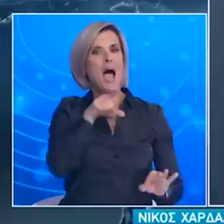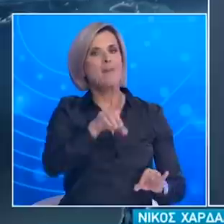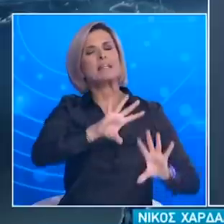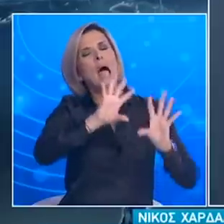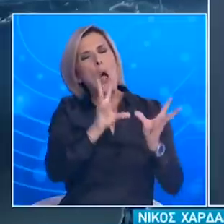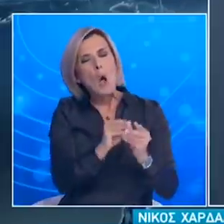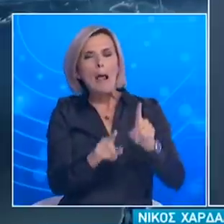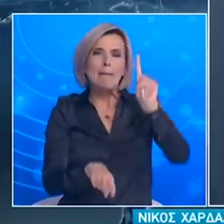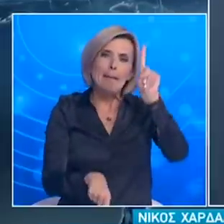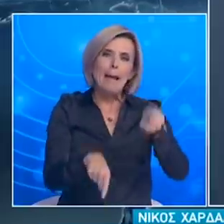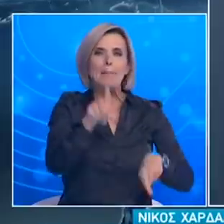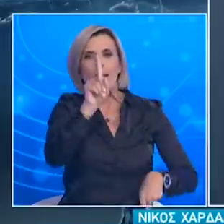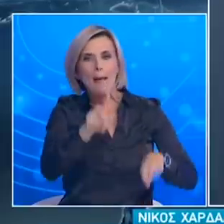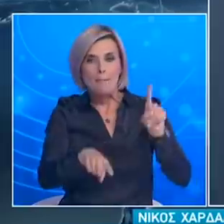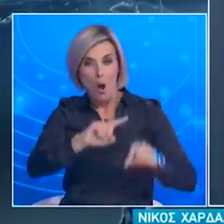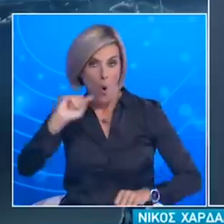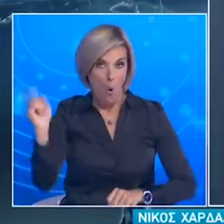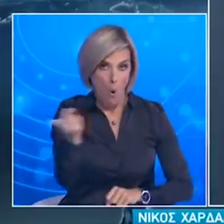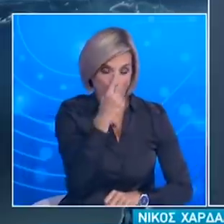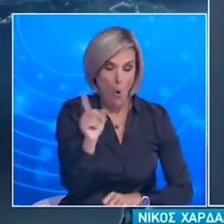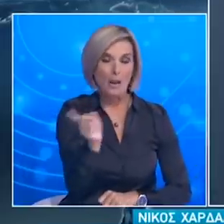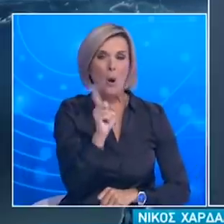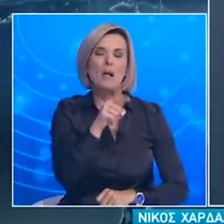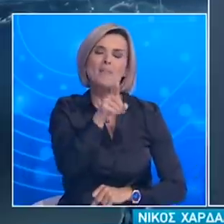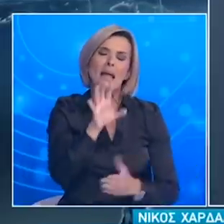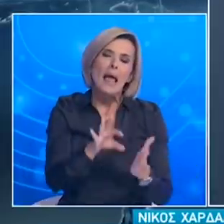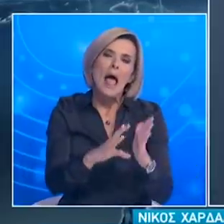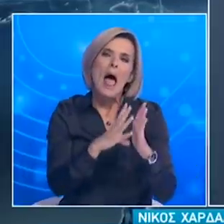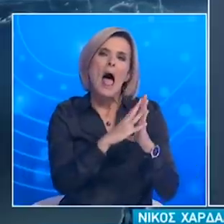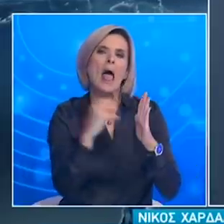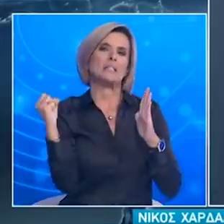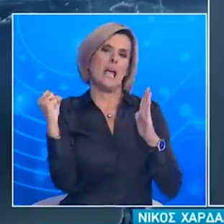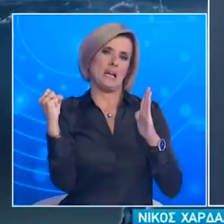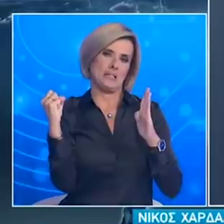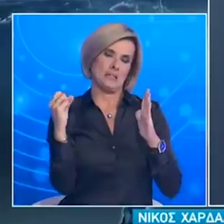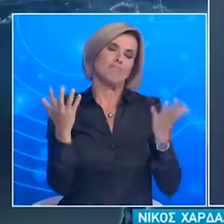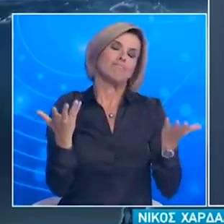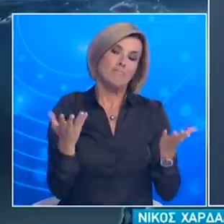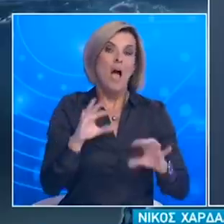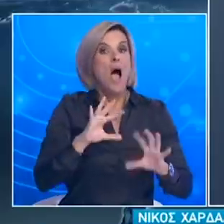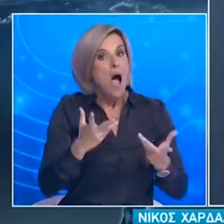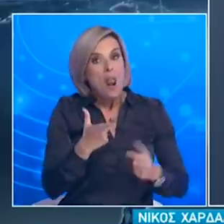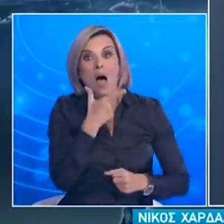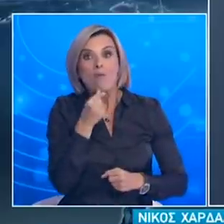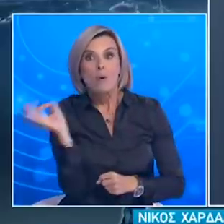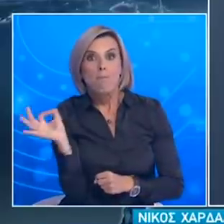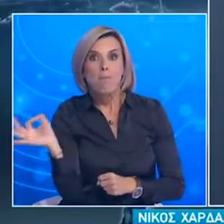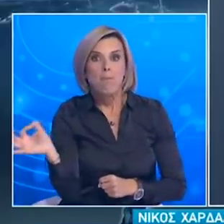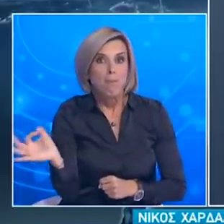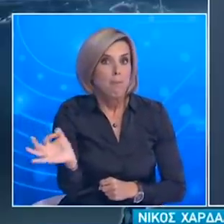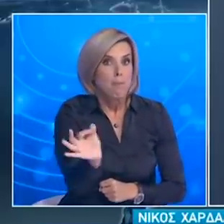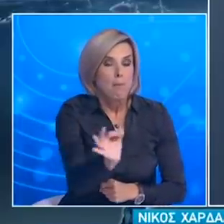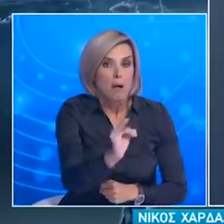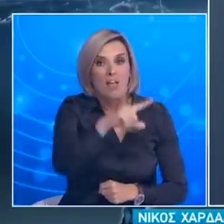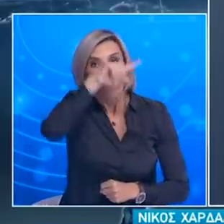μεμονωμένες περιπτώσεις αποτελούν την εξαίρεση των κανόνα αλλά είναι αρκετά για να προκαλέσουν επιθετική διασπορά του ιού και να